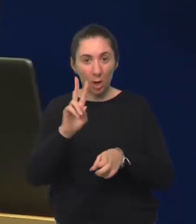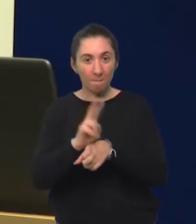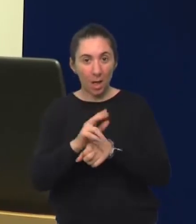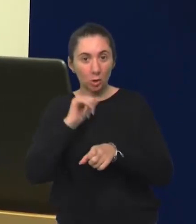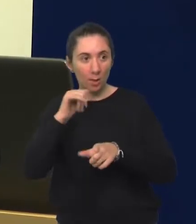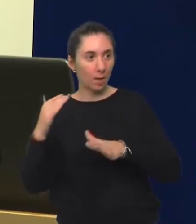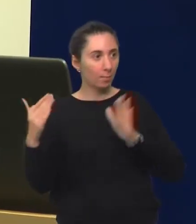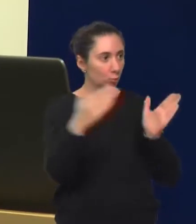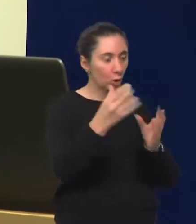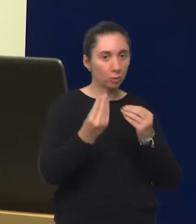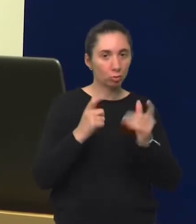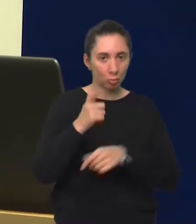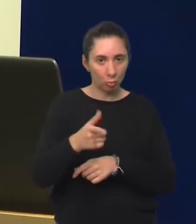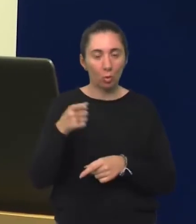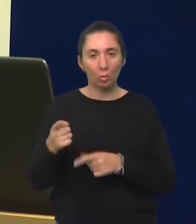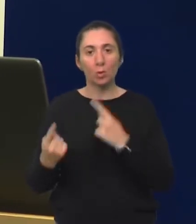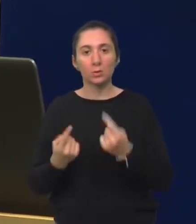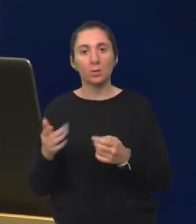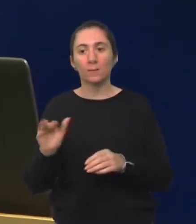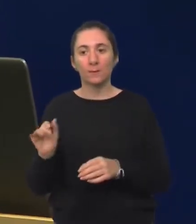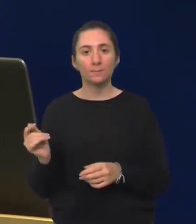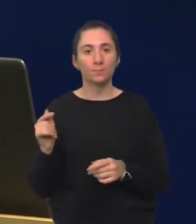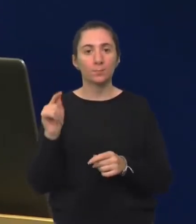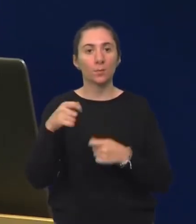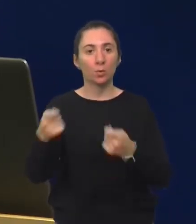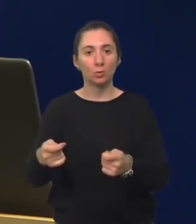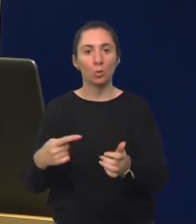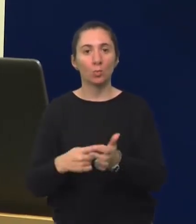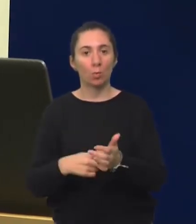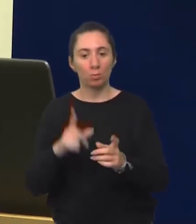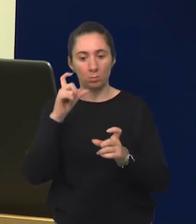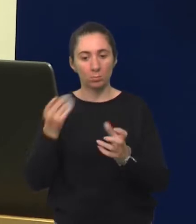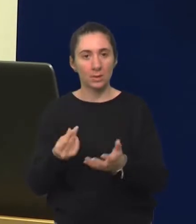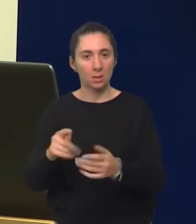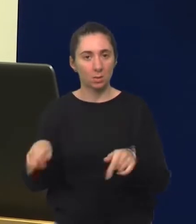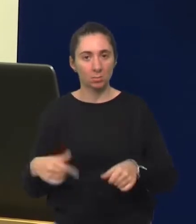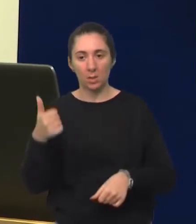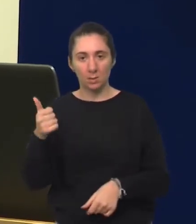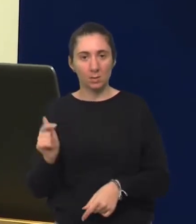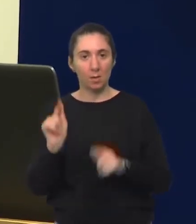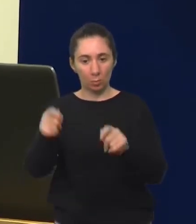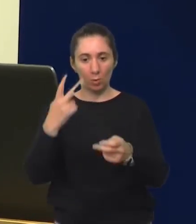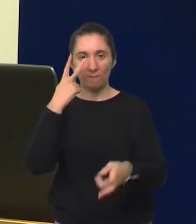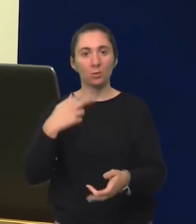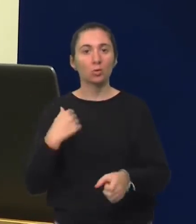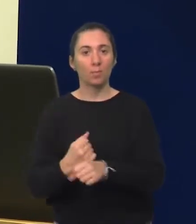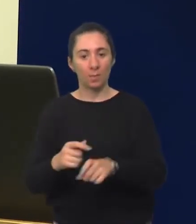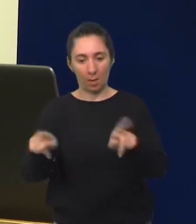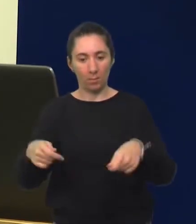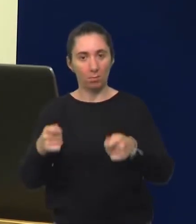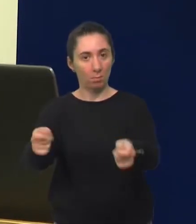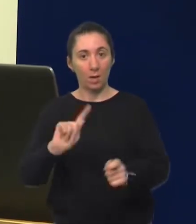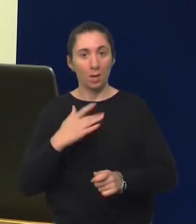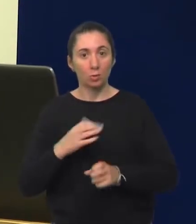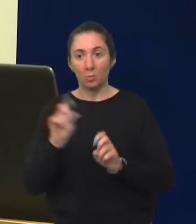preusmjeriti na nešto. To je situacija kada vam dijete dođe i donese vam pokazati srtež. Što je napravio? Samo je došlo i reći gledaj vidi što sam napravio. Ne temam ništa od